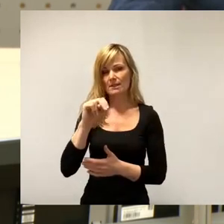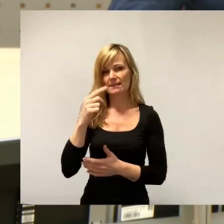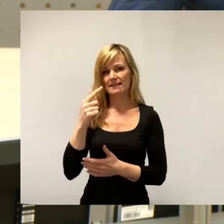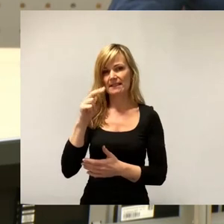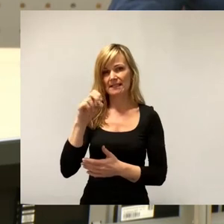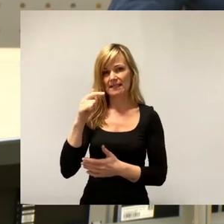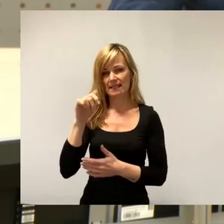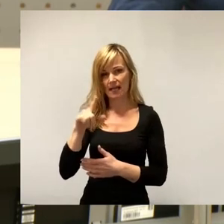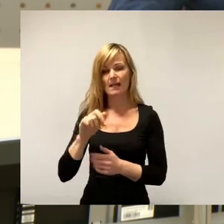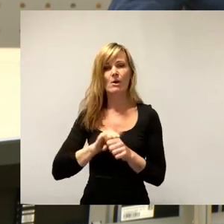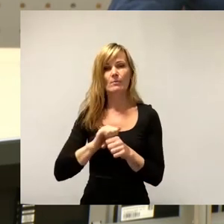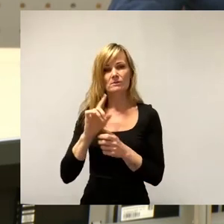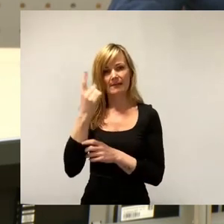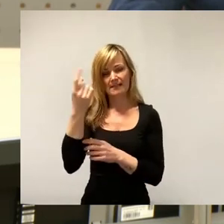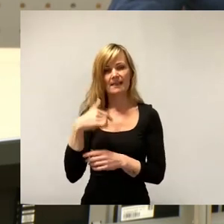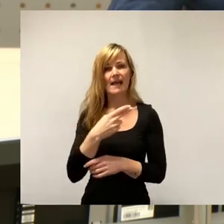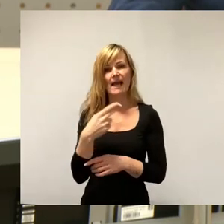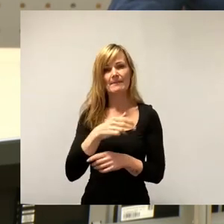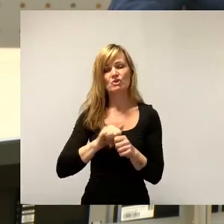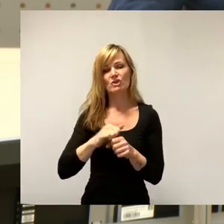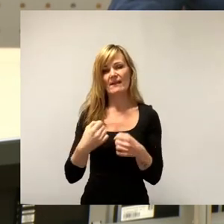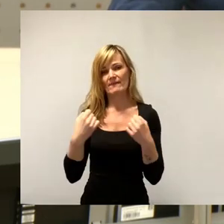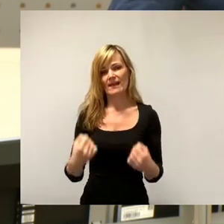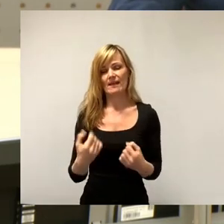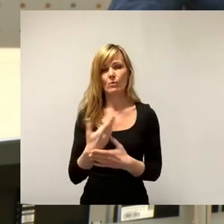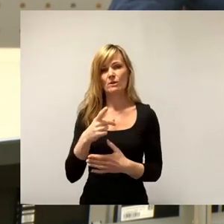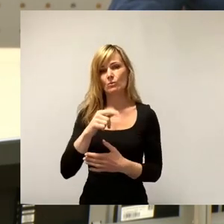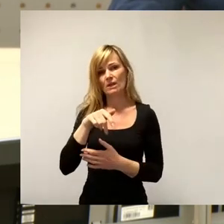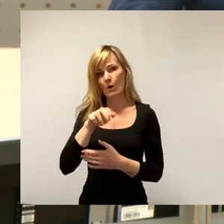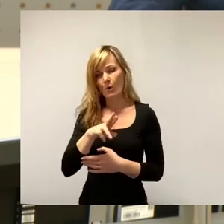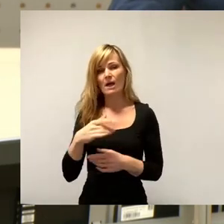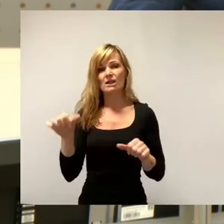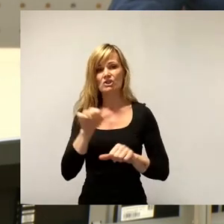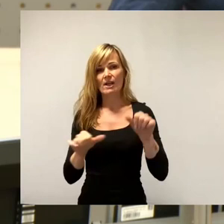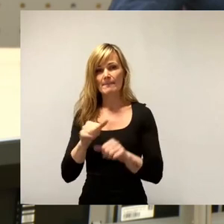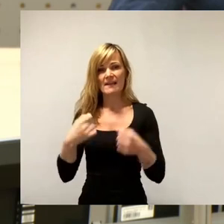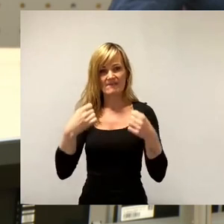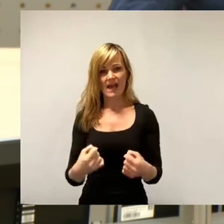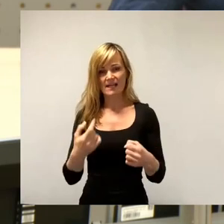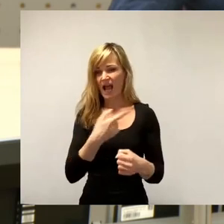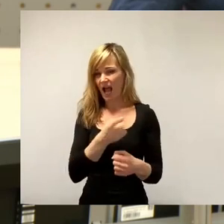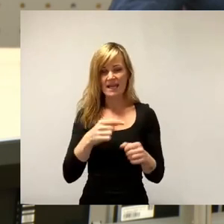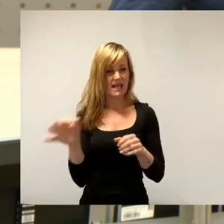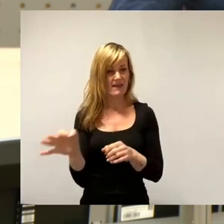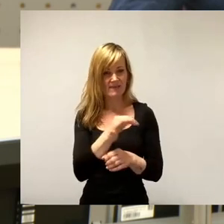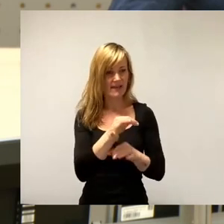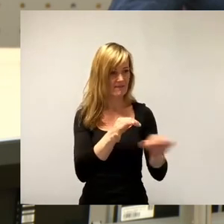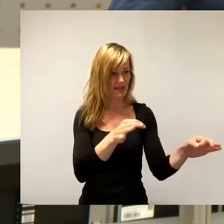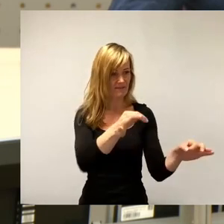Putzmeister, Hermsschleifwerke oder auch die Donau-Chemiewerke, alle sind abgewandert oder sind insolvent gegangen.